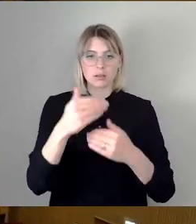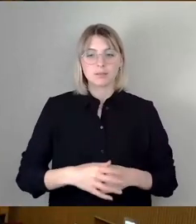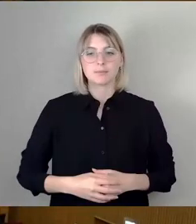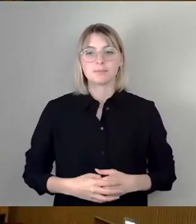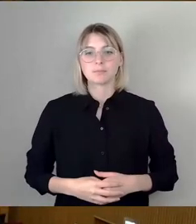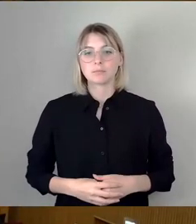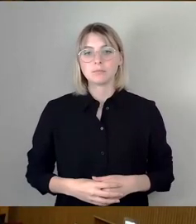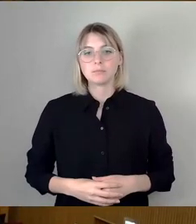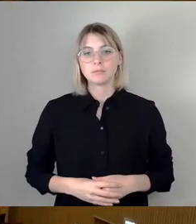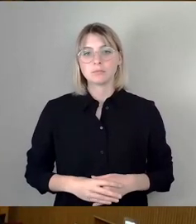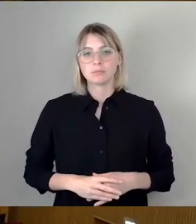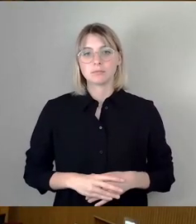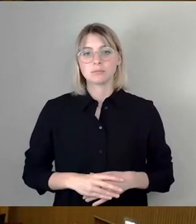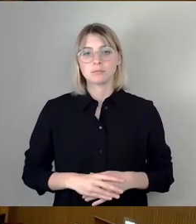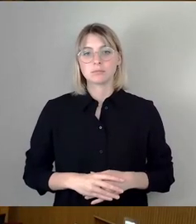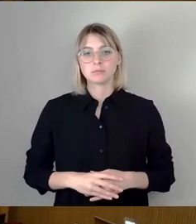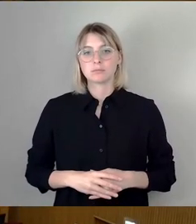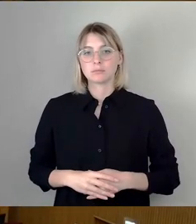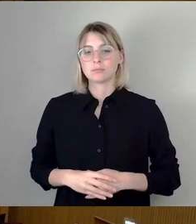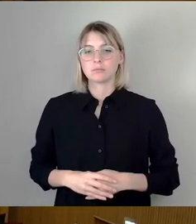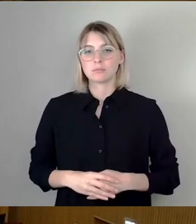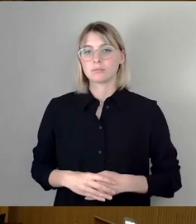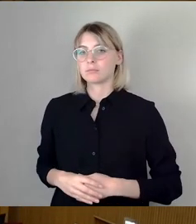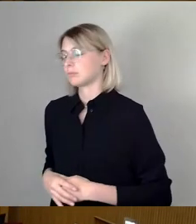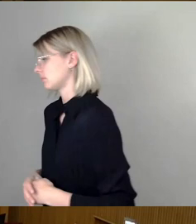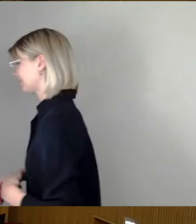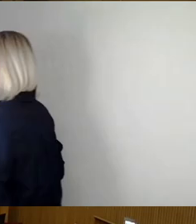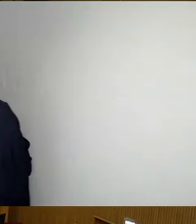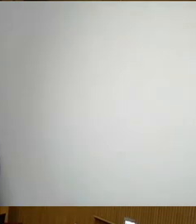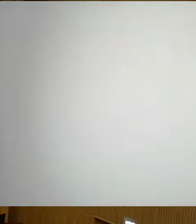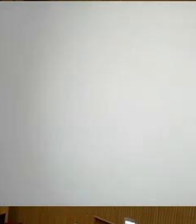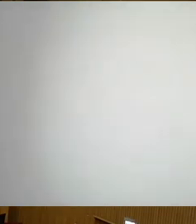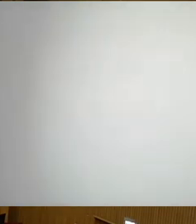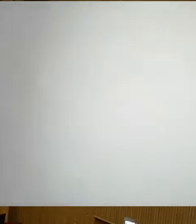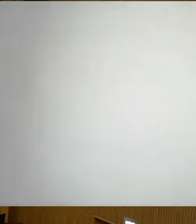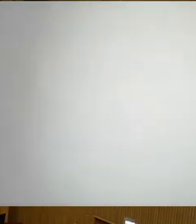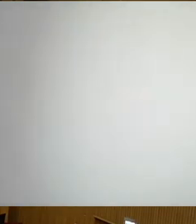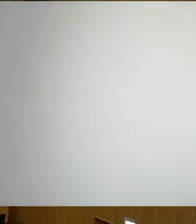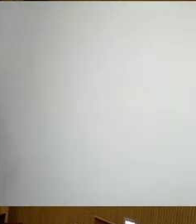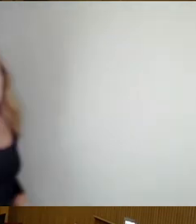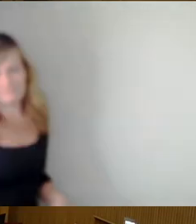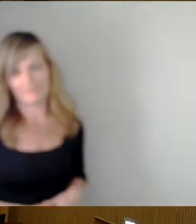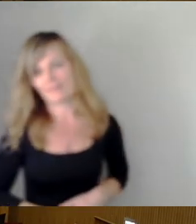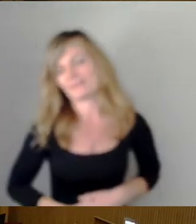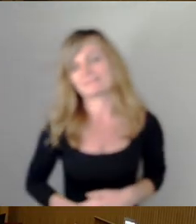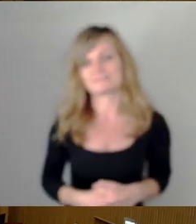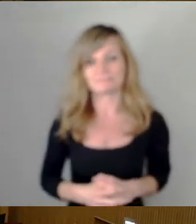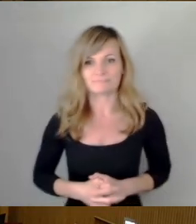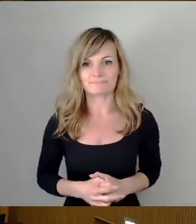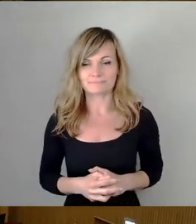Dann würde ich noch mal Frau Mühle fragen. Wollen Sie noch mal? Okay. Okay, dann